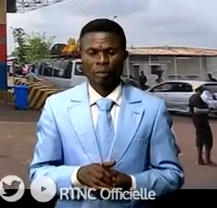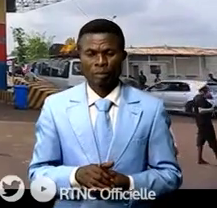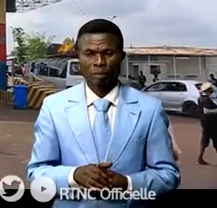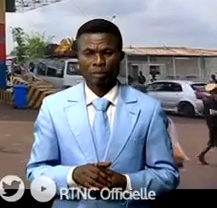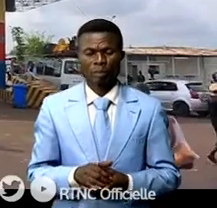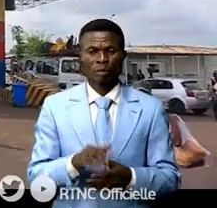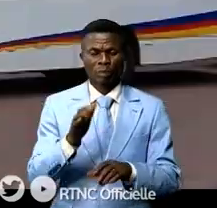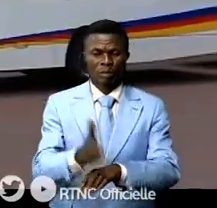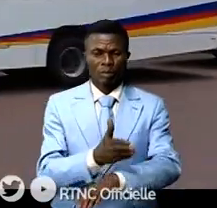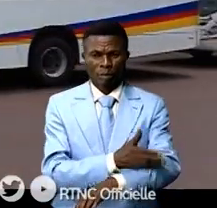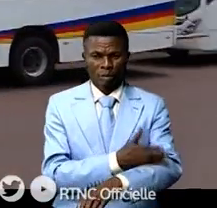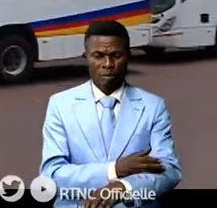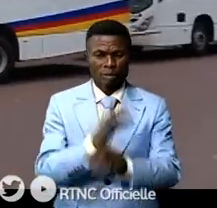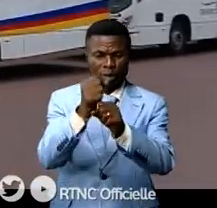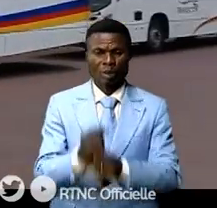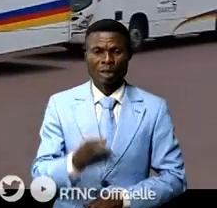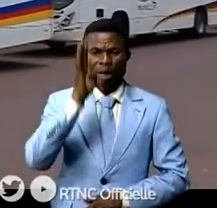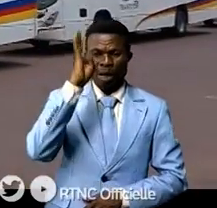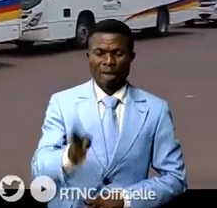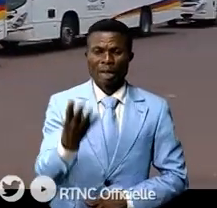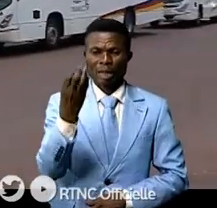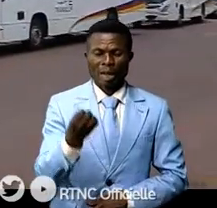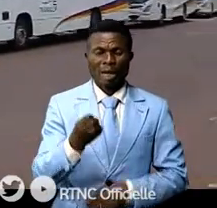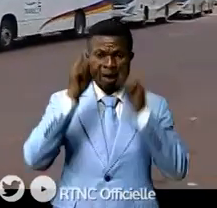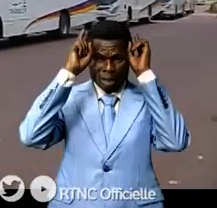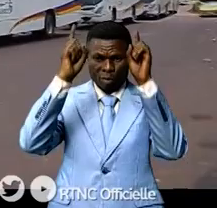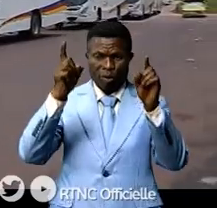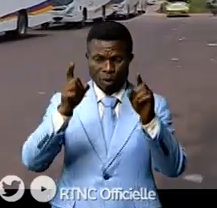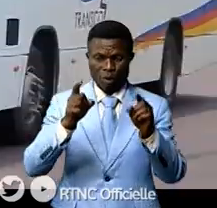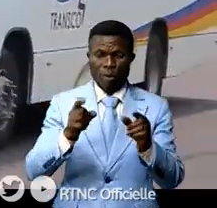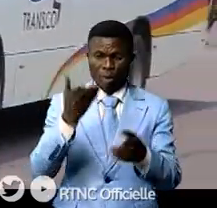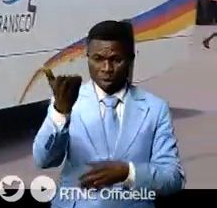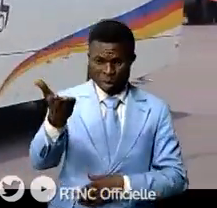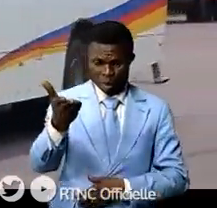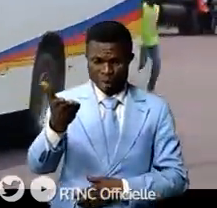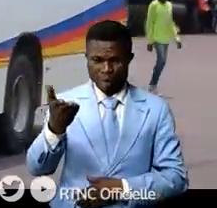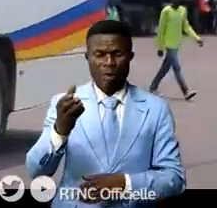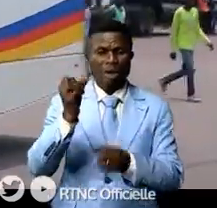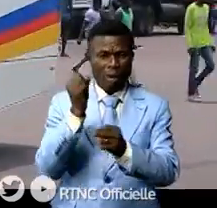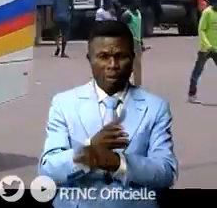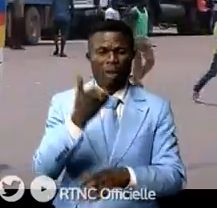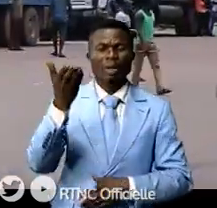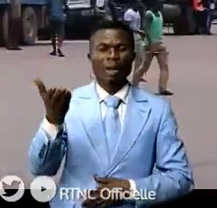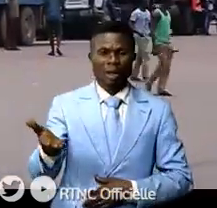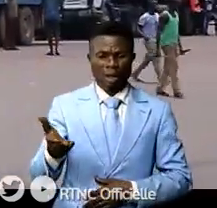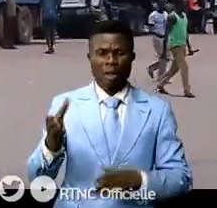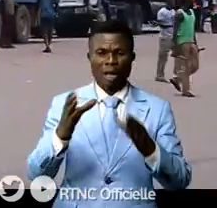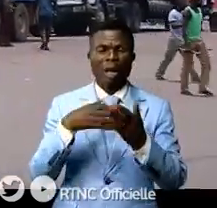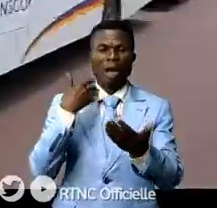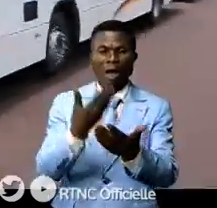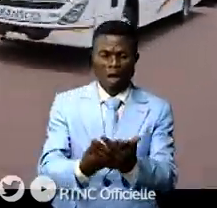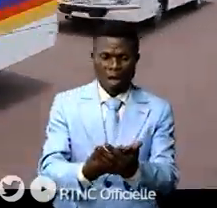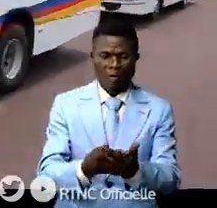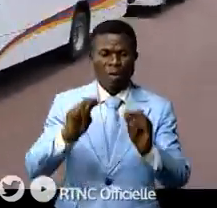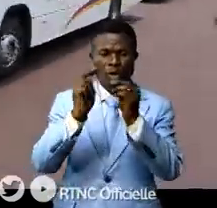processus d'acquisition des 440 bus Transco de marque Volvo vient de connaître son point d'orgue avec l'arrivée du